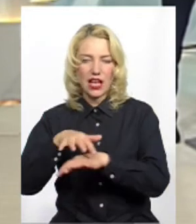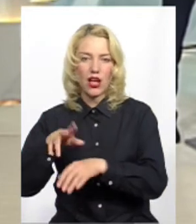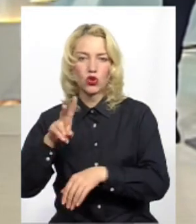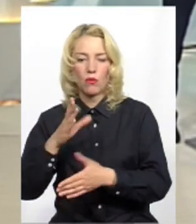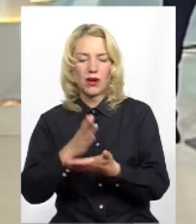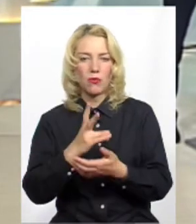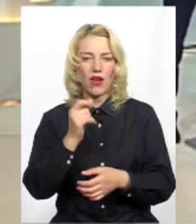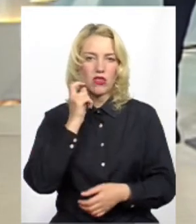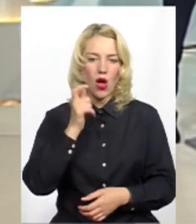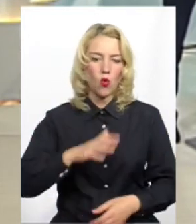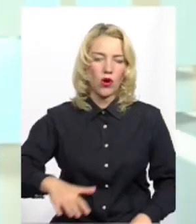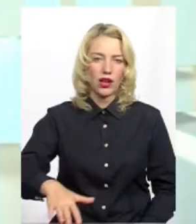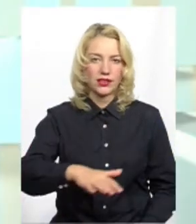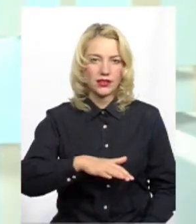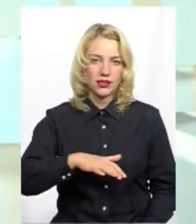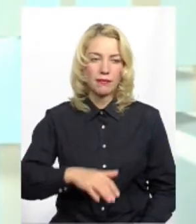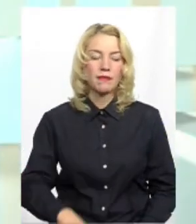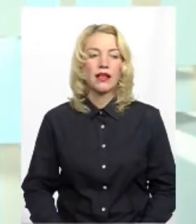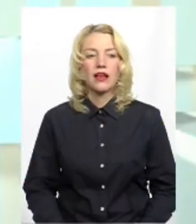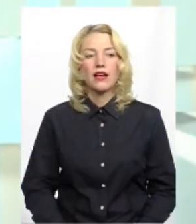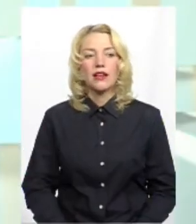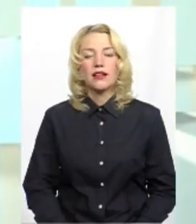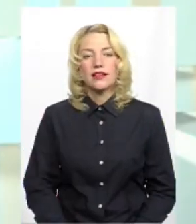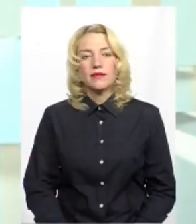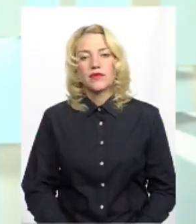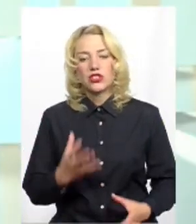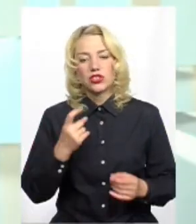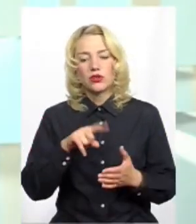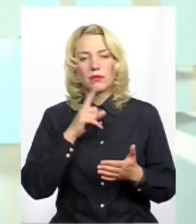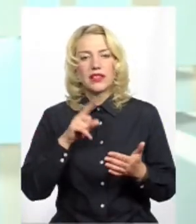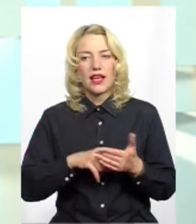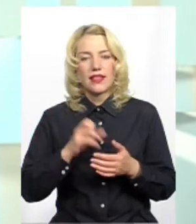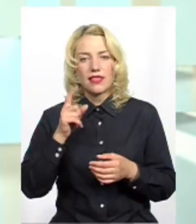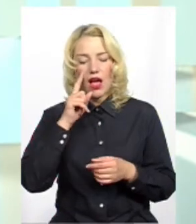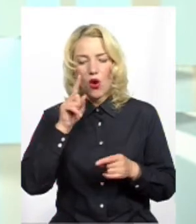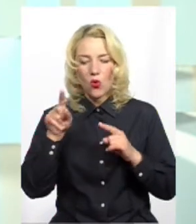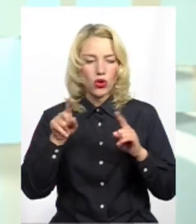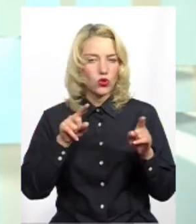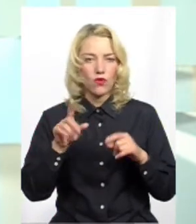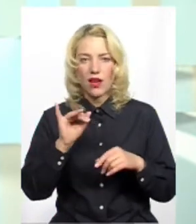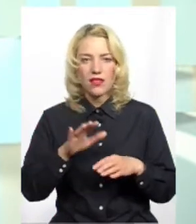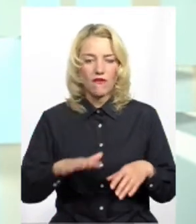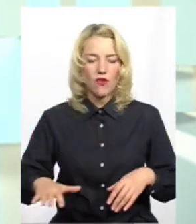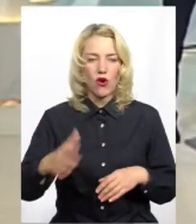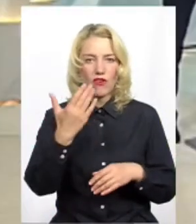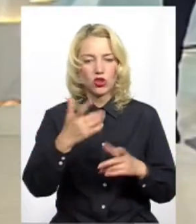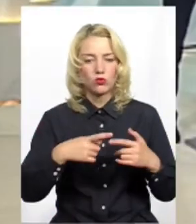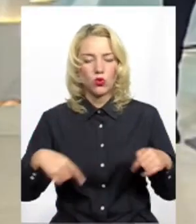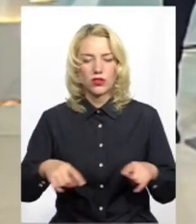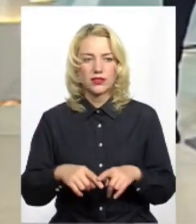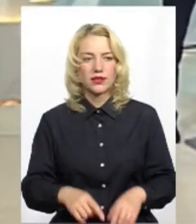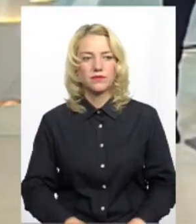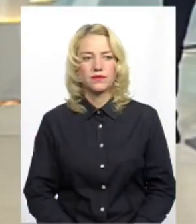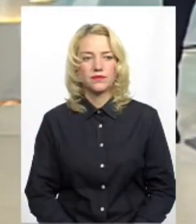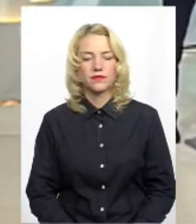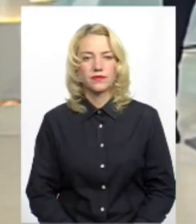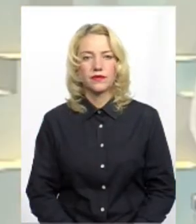порція абліців на завершення цього разу на орієнтування в окрузі. От вперше, прошу